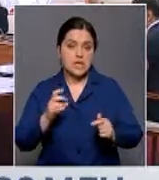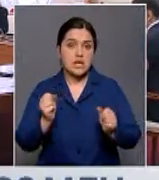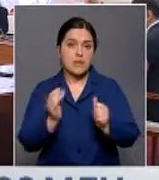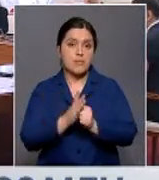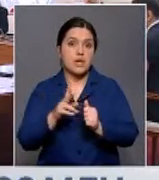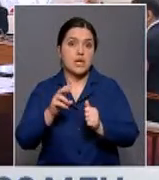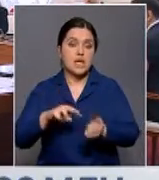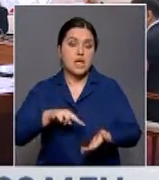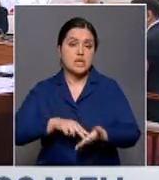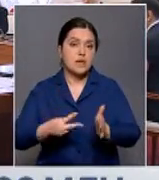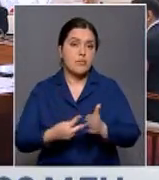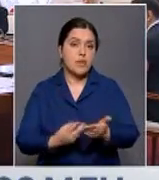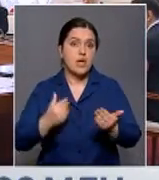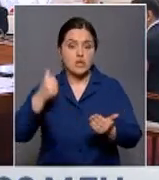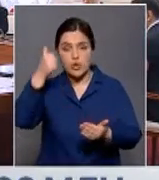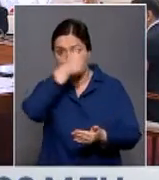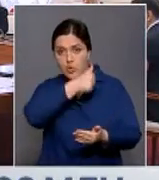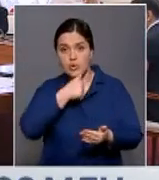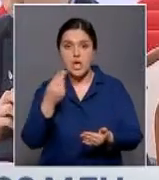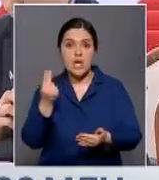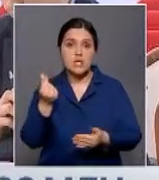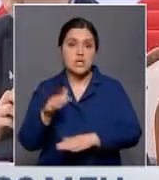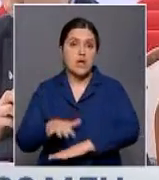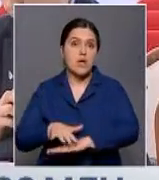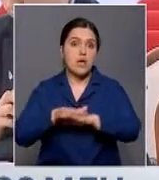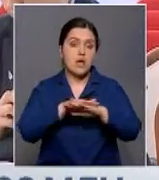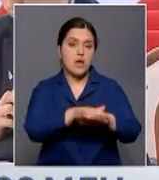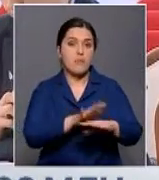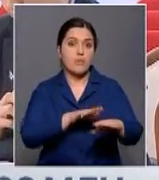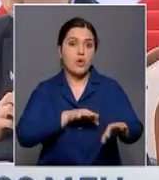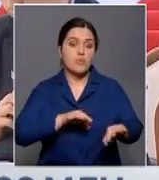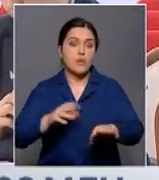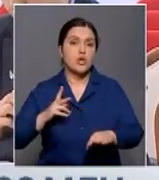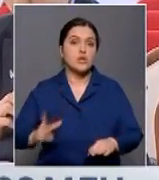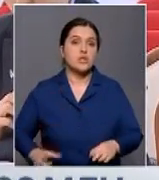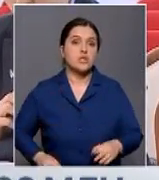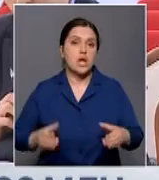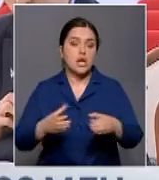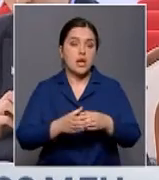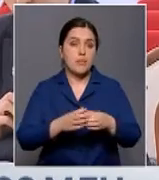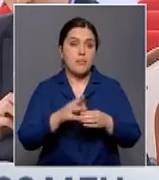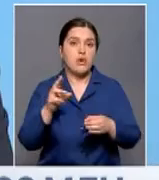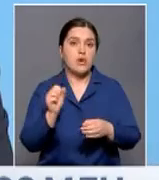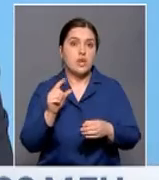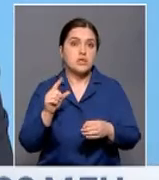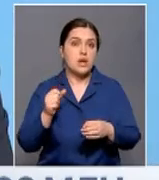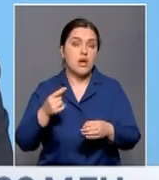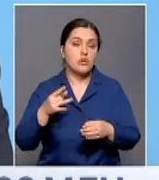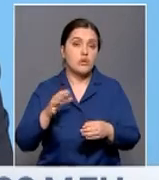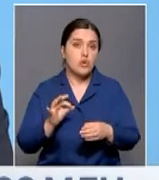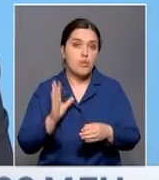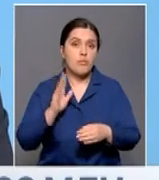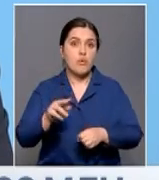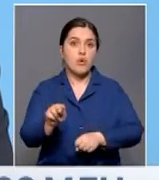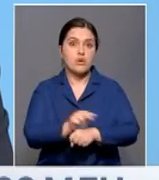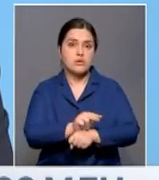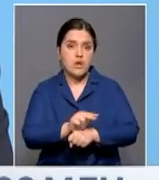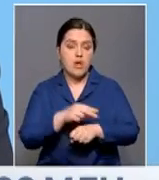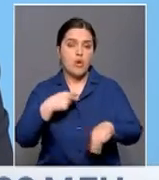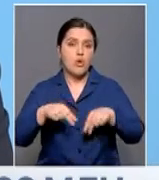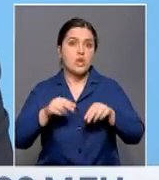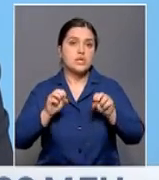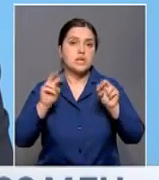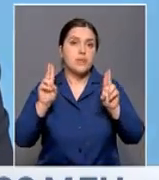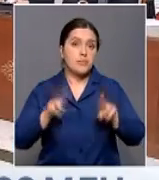запланировано на этот год. Сумма пойдет на финансирование проектов дочерних компаний Казагра, модернизацию элеваторов, покупку